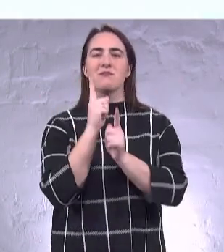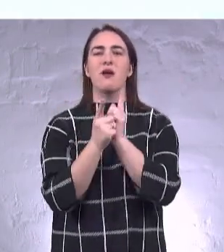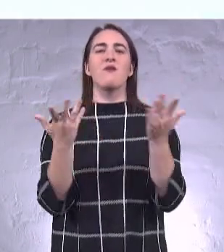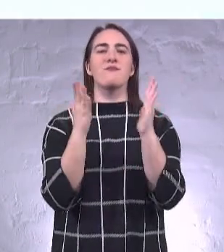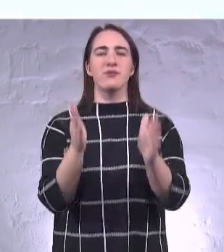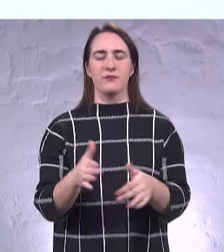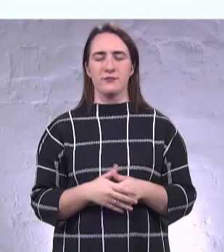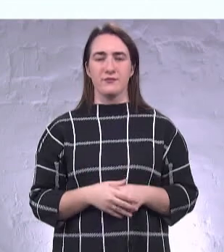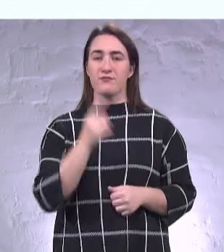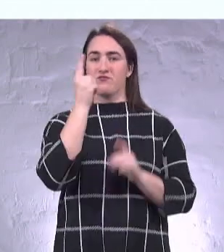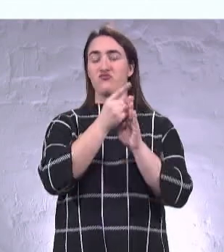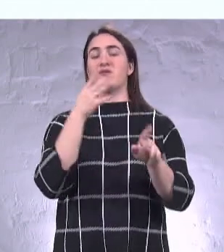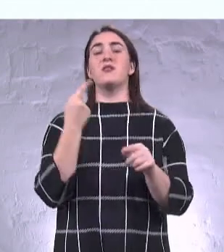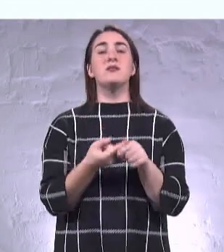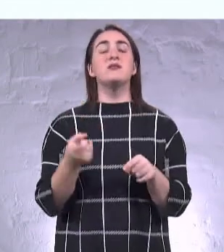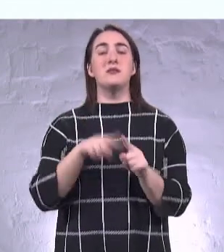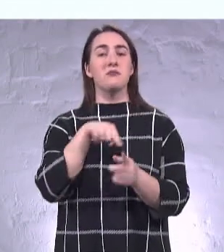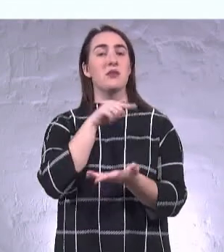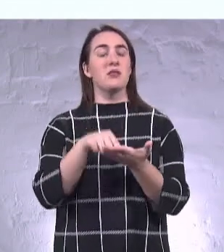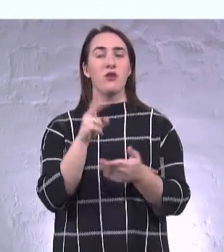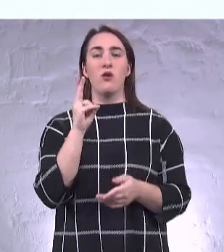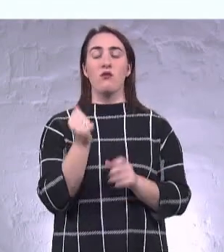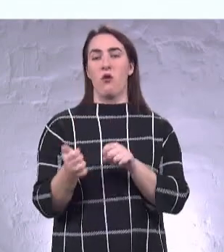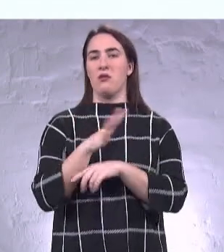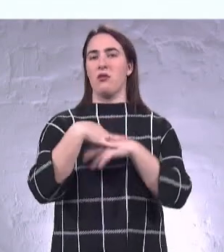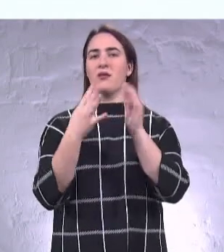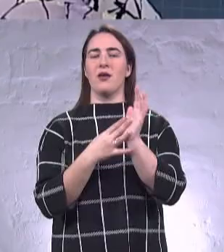Ну, в першу чергу, це питання ковід-19.